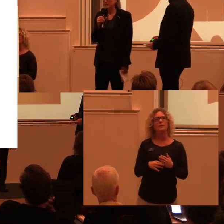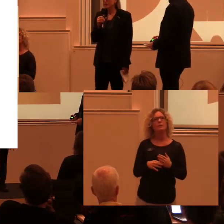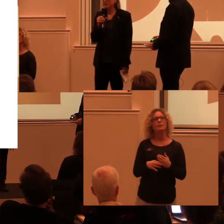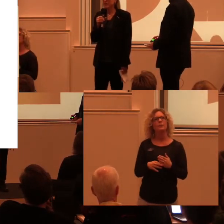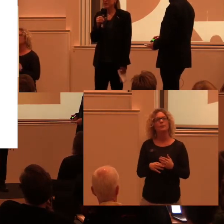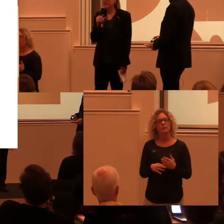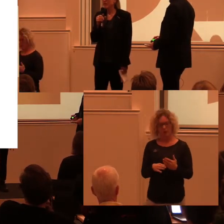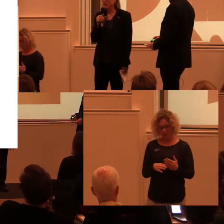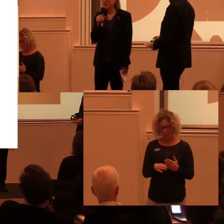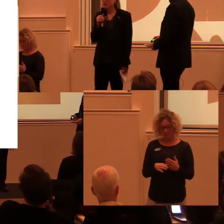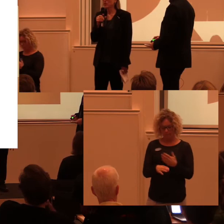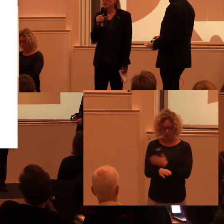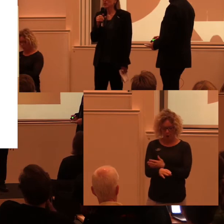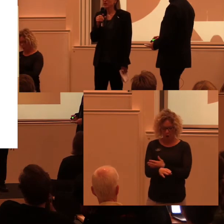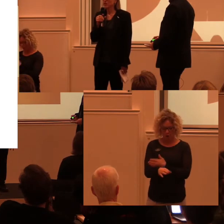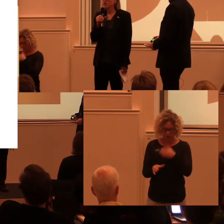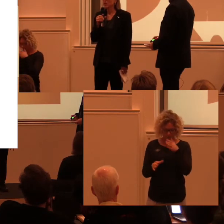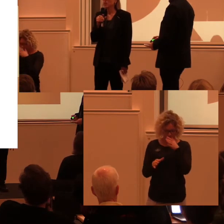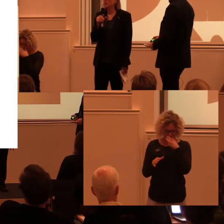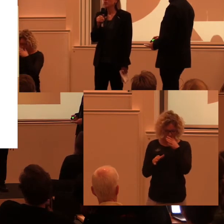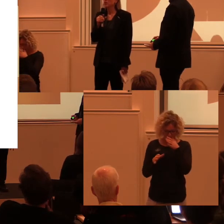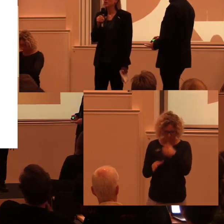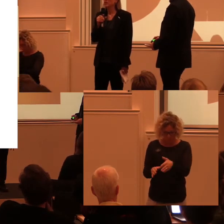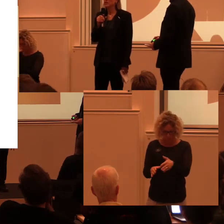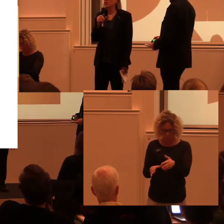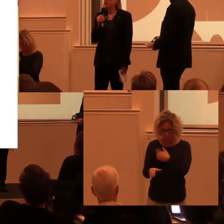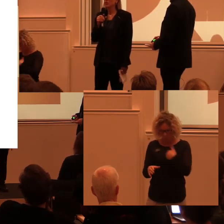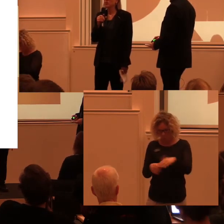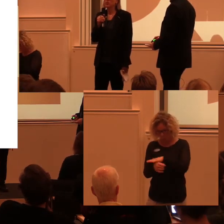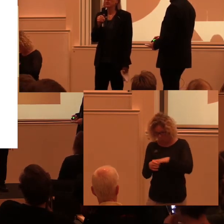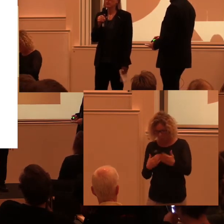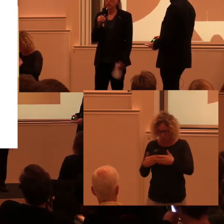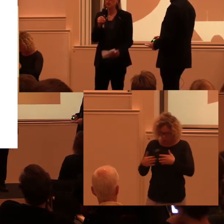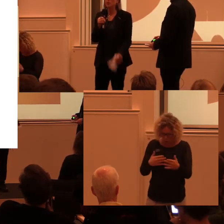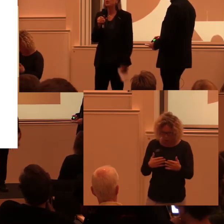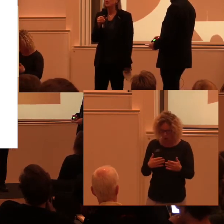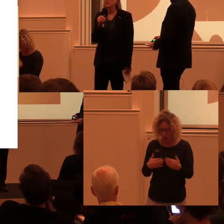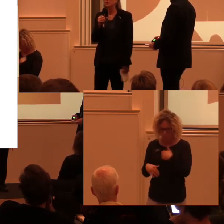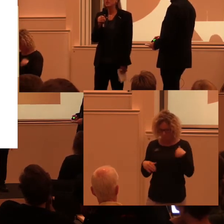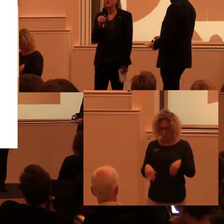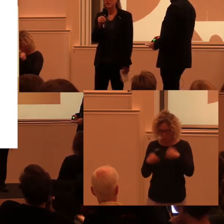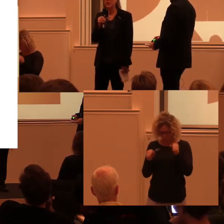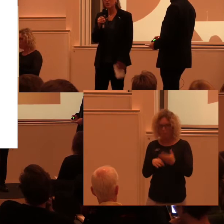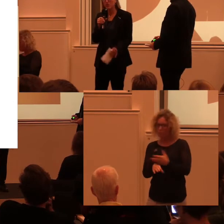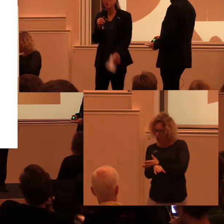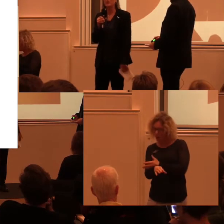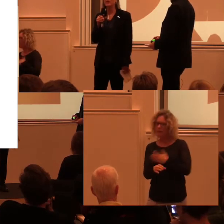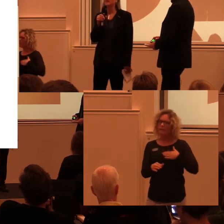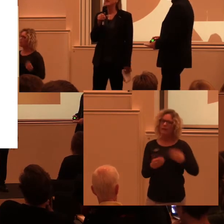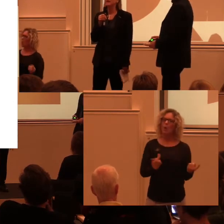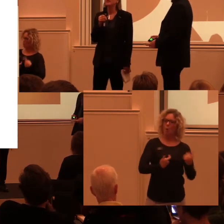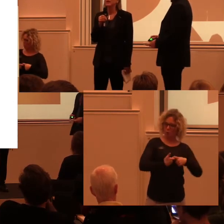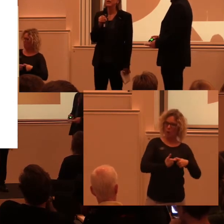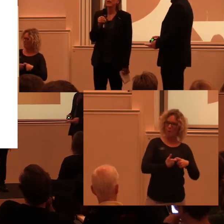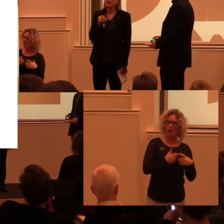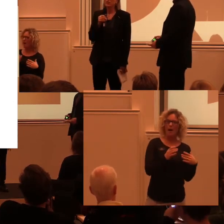vad vi faktiskt gör på området och vad vårt uppdrag är. Så skulle jag vilja återkoppla